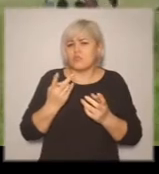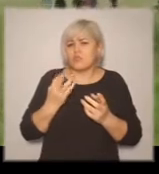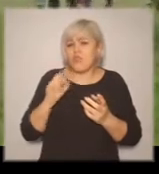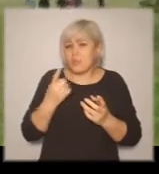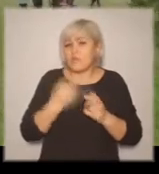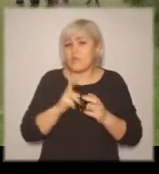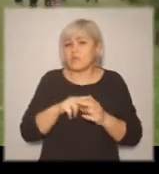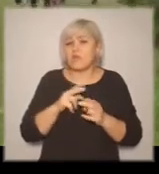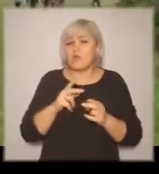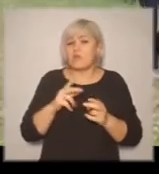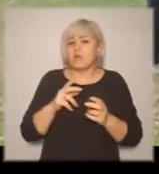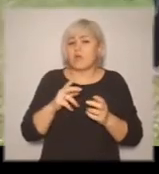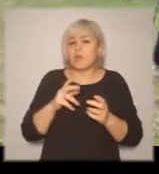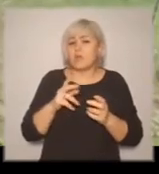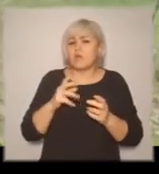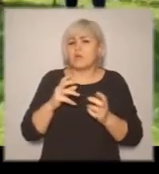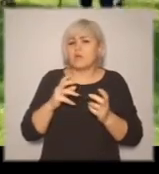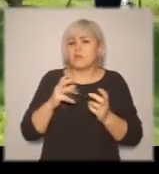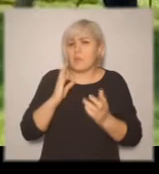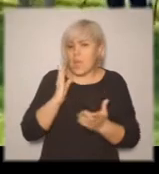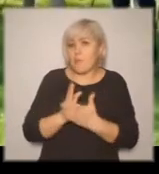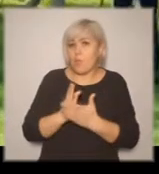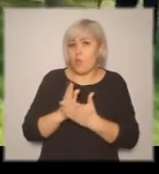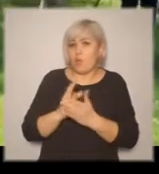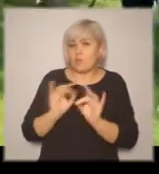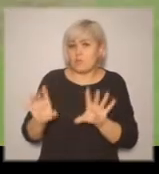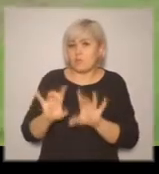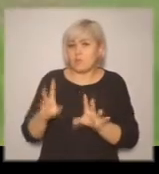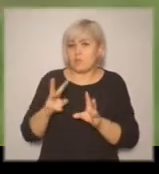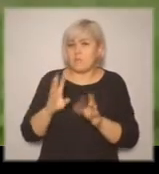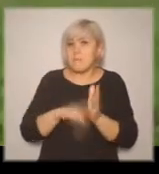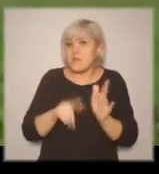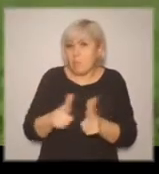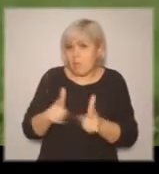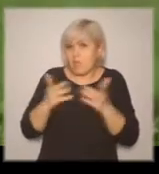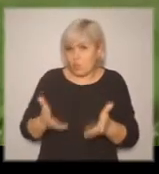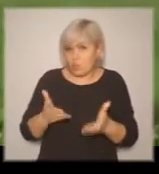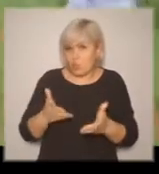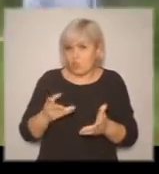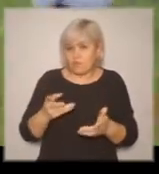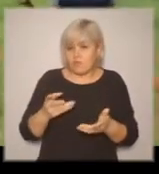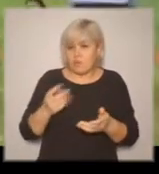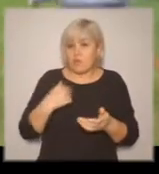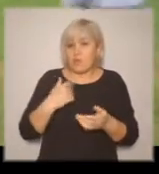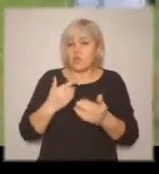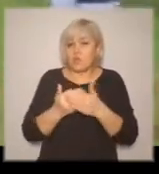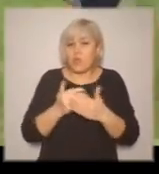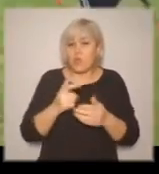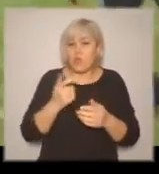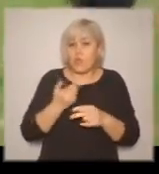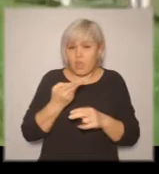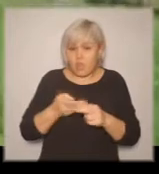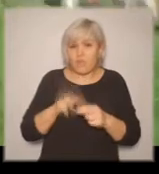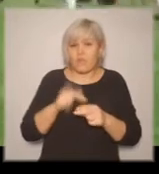природа, она каждый раз разная. И вот немножко свет изменился, и все уже, все это по-другому выглядит совершенно. И, конечно же,